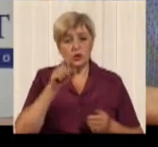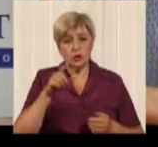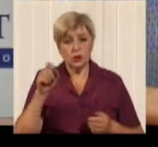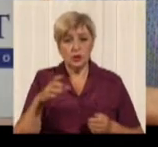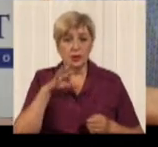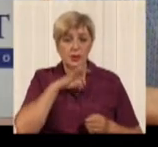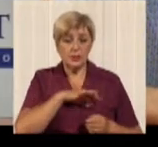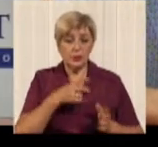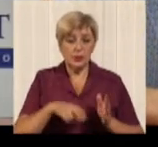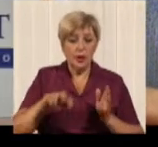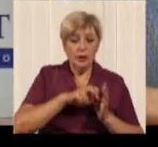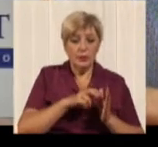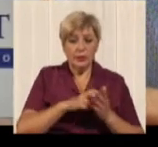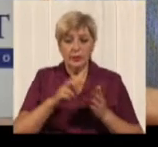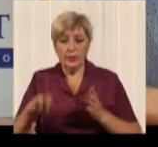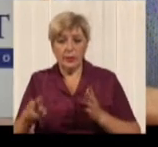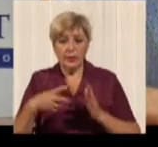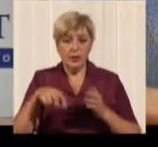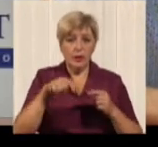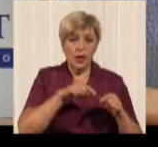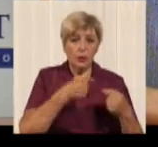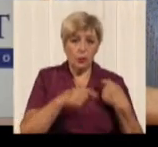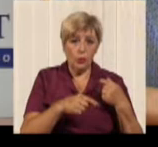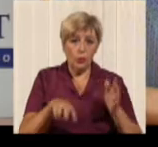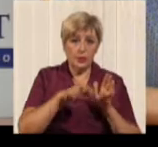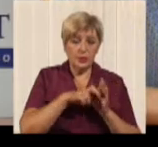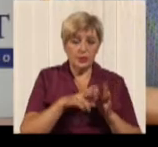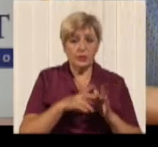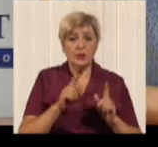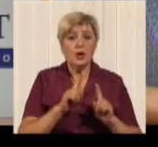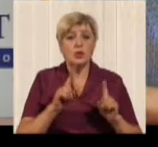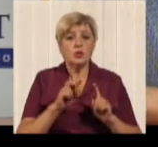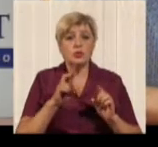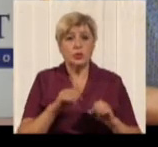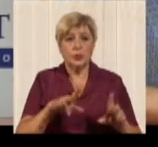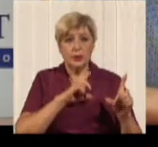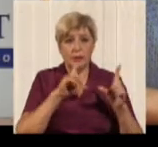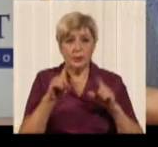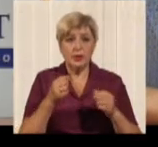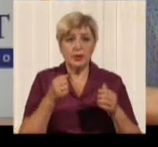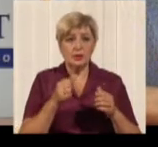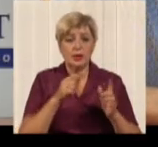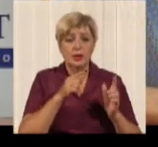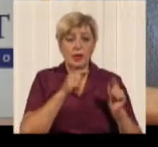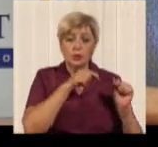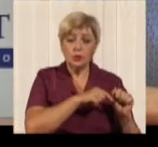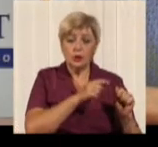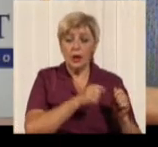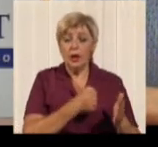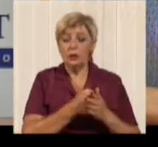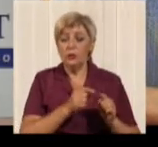использують пересадочні пункти, для того, щоб, скажімо так, добиратися з точки А до точки Б.